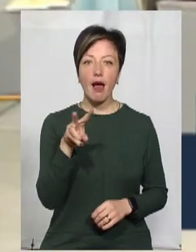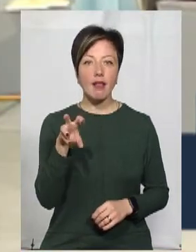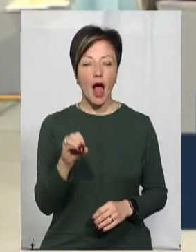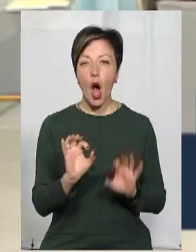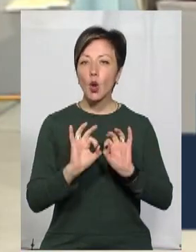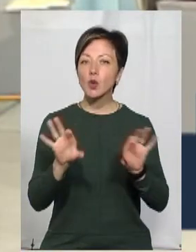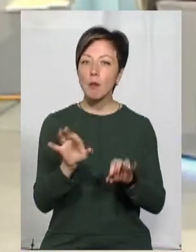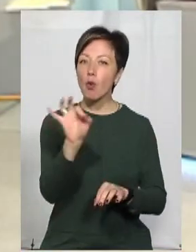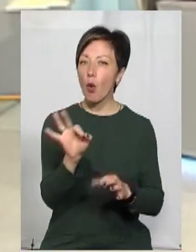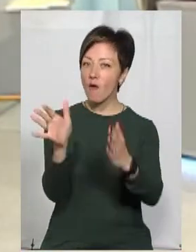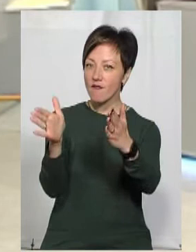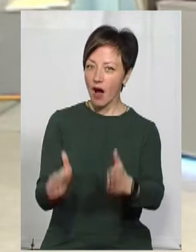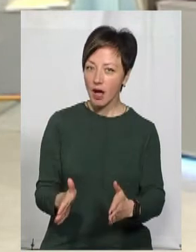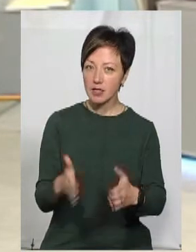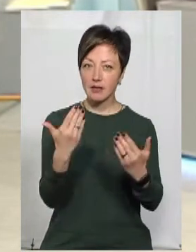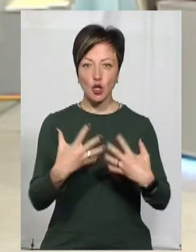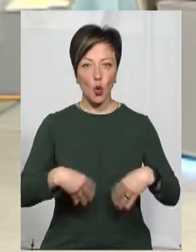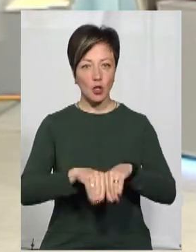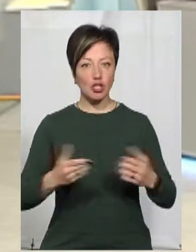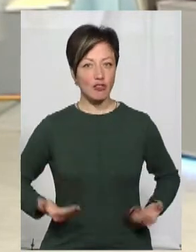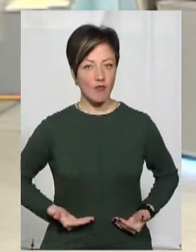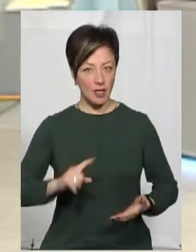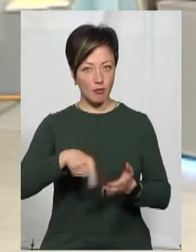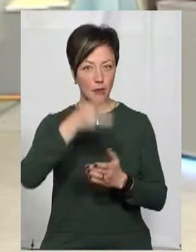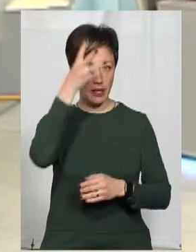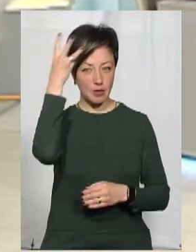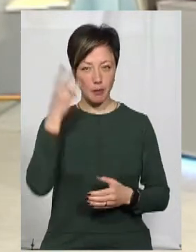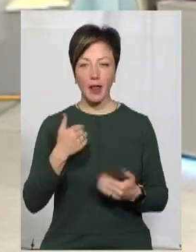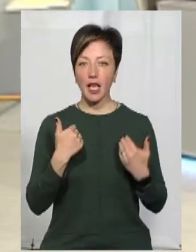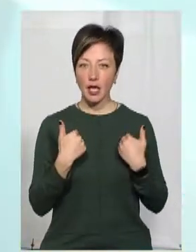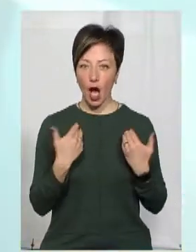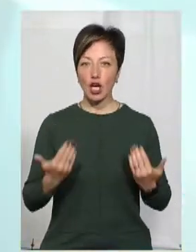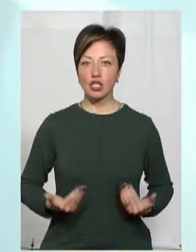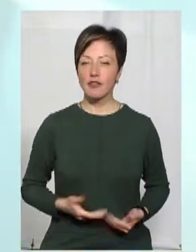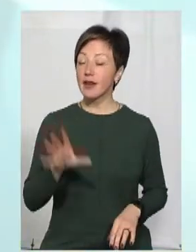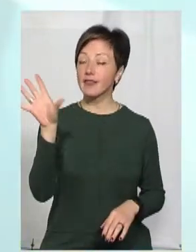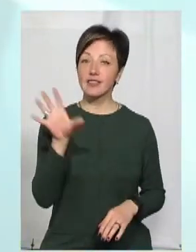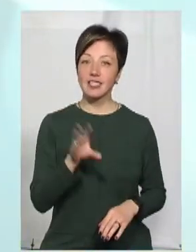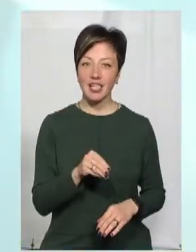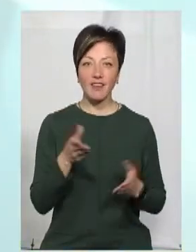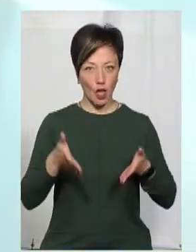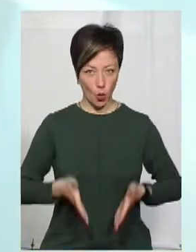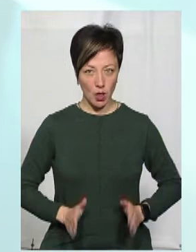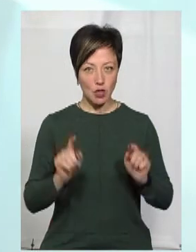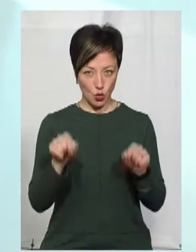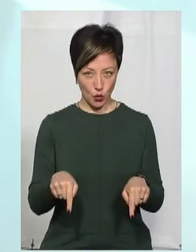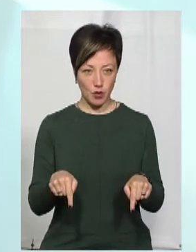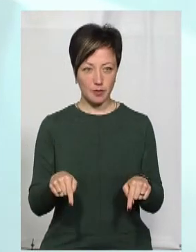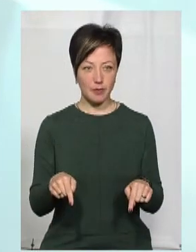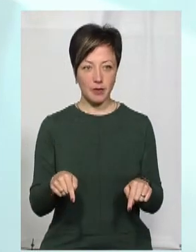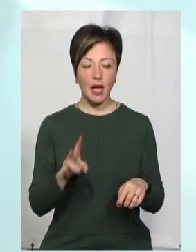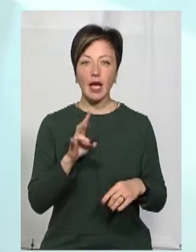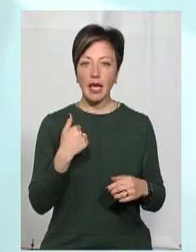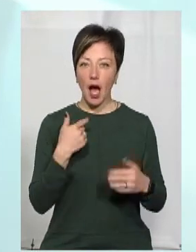про вас, відколи ви і ваша родина живете у Хмельницькому? Я живу все життя в Хмельницькому. Ви народилися тут, Хмельницькому, так?